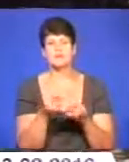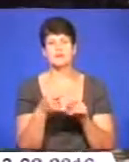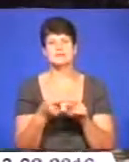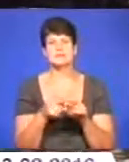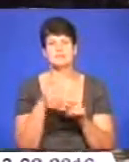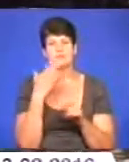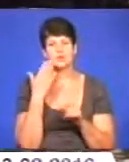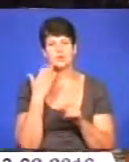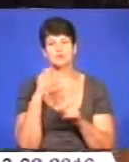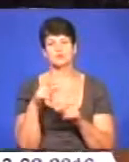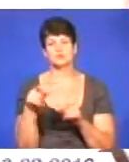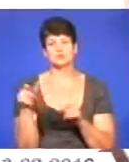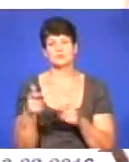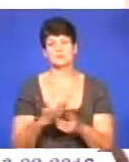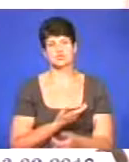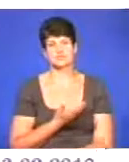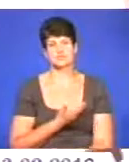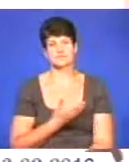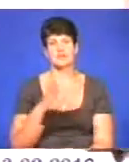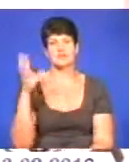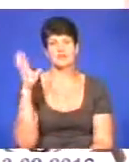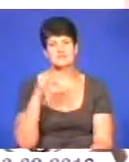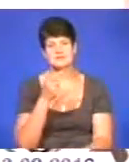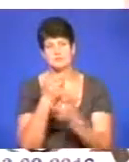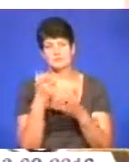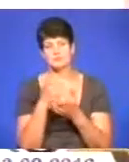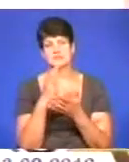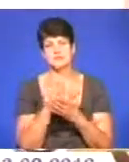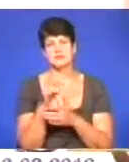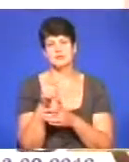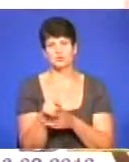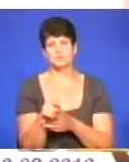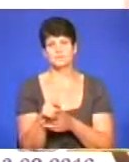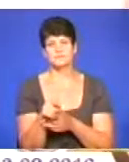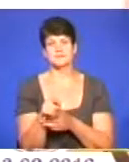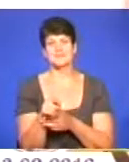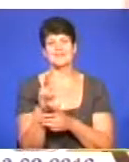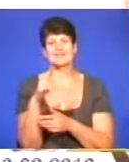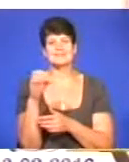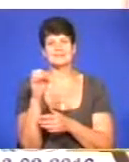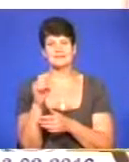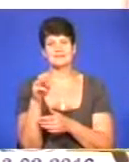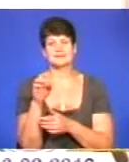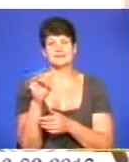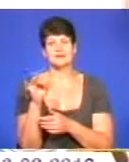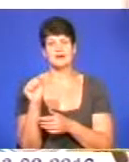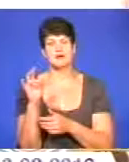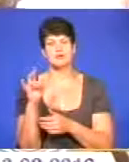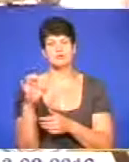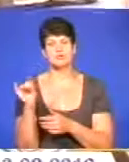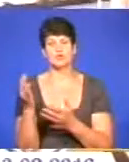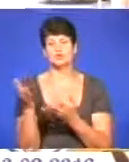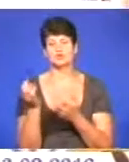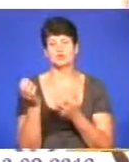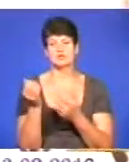людям, можна сказати, життя. Вся інформація поступає сюди з сервісу ДТранспорт, який в свою чергу отримує